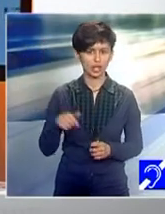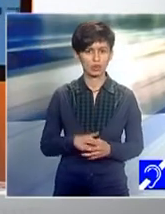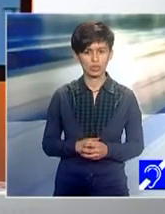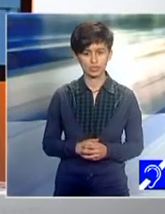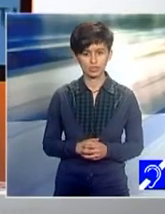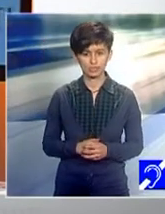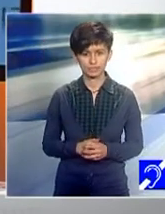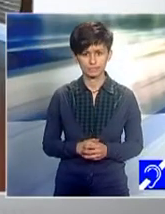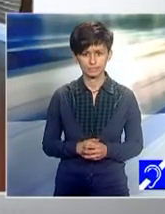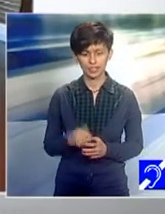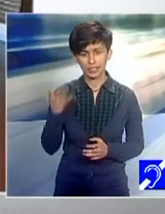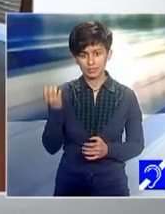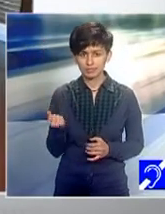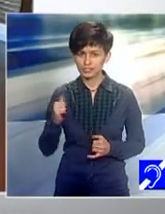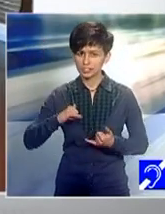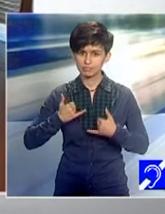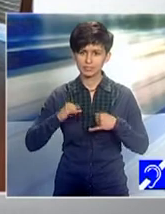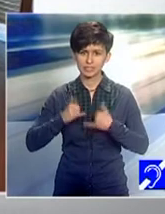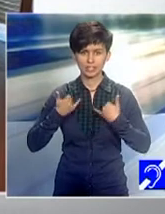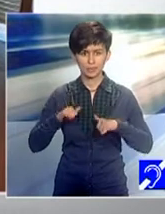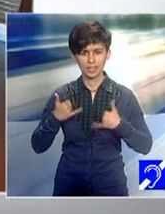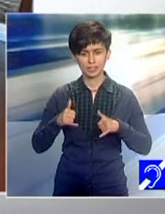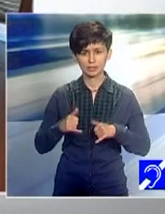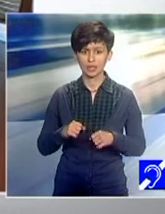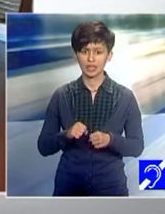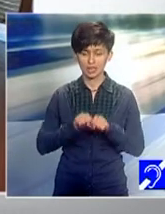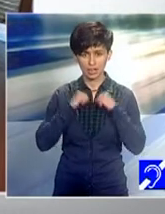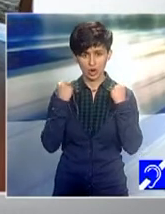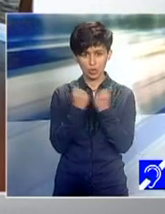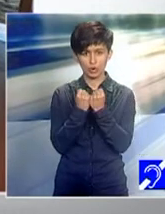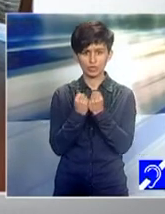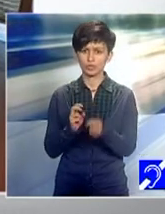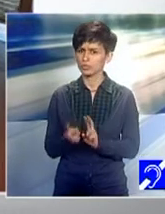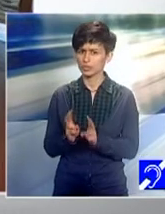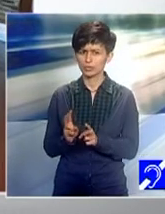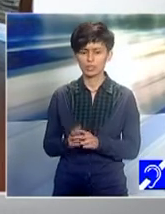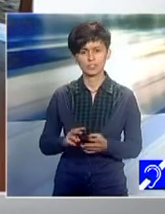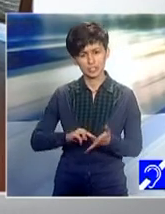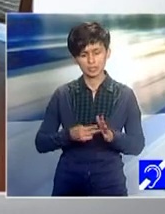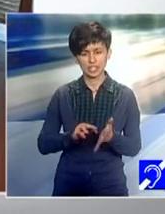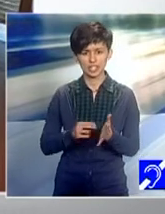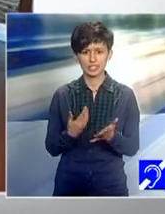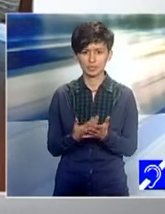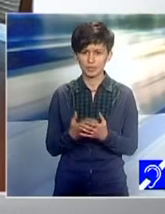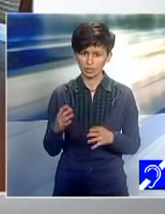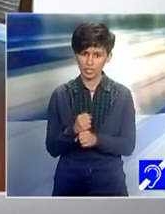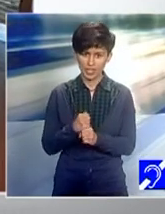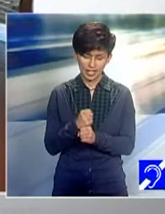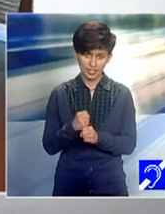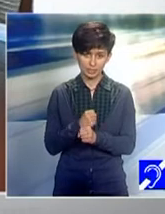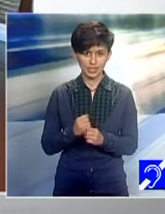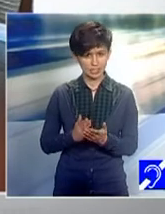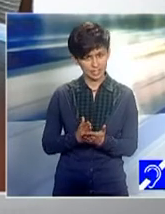întâmplat în cadrul workshop-urilor, cum ați fost pregătiți pentru această experiență care a urmat efectivă de studii, de